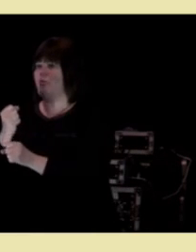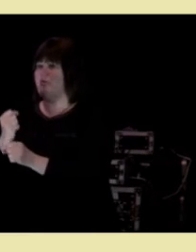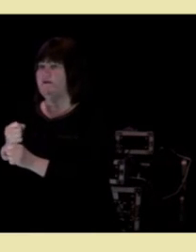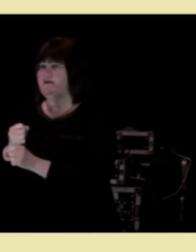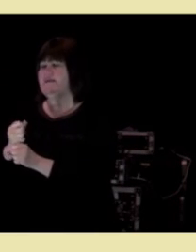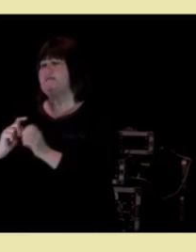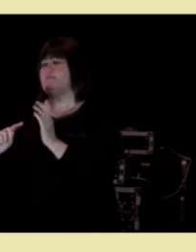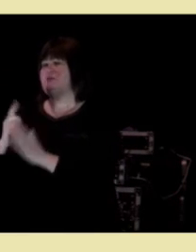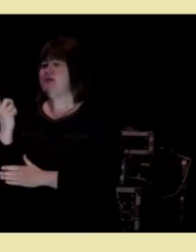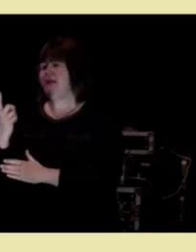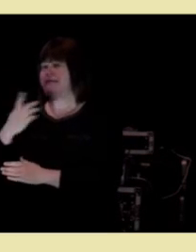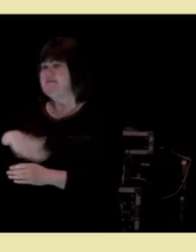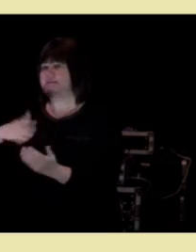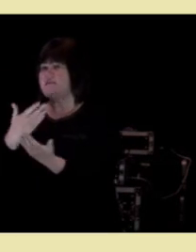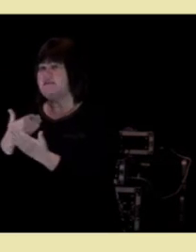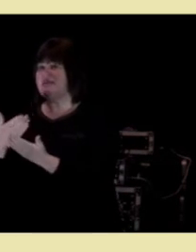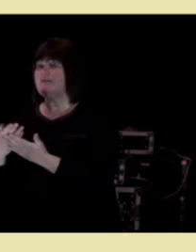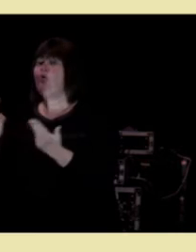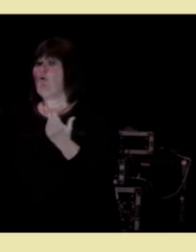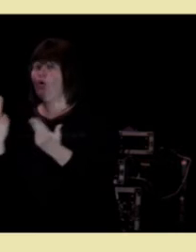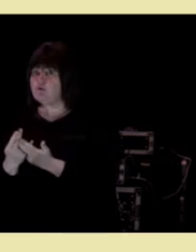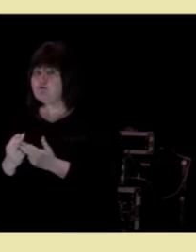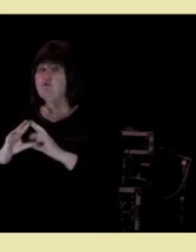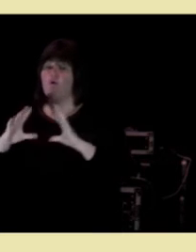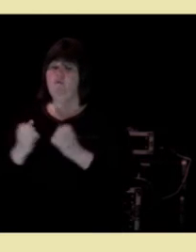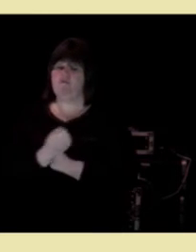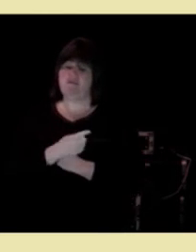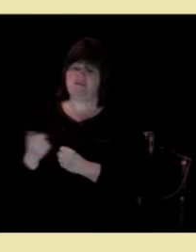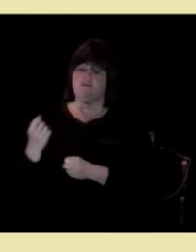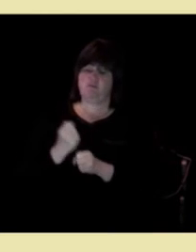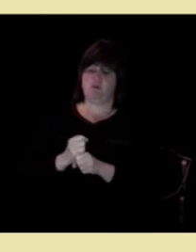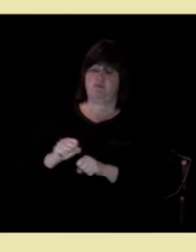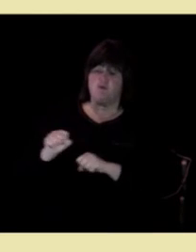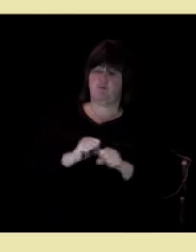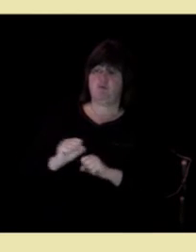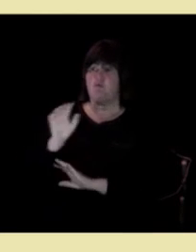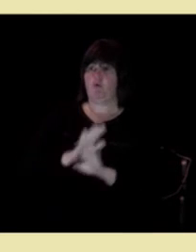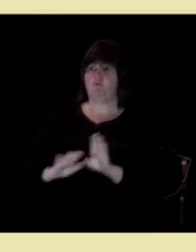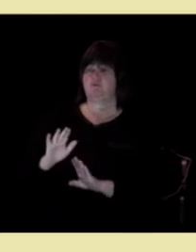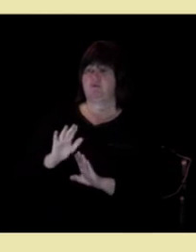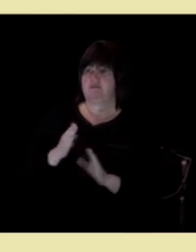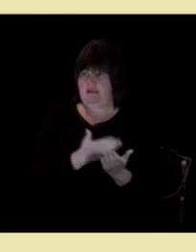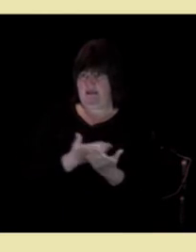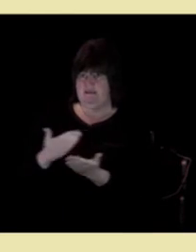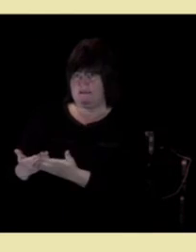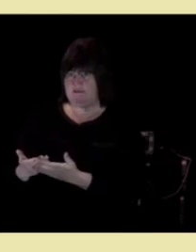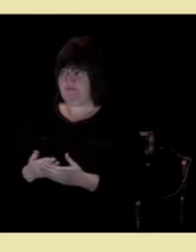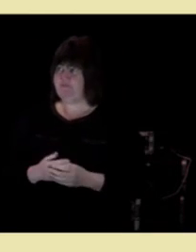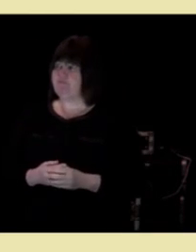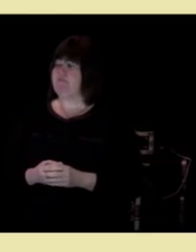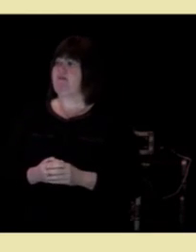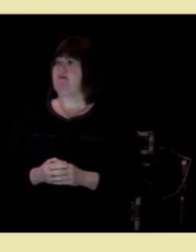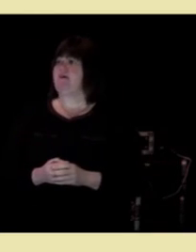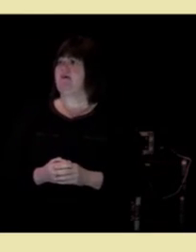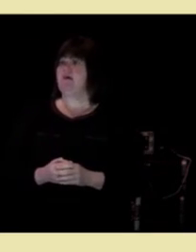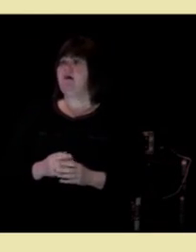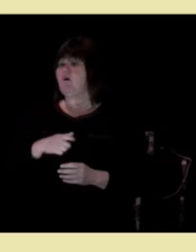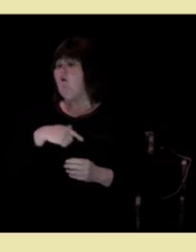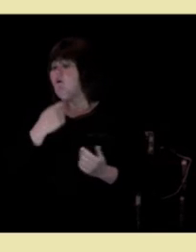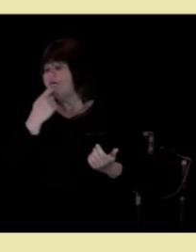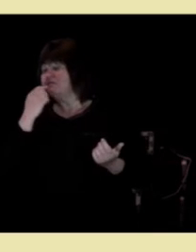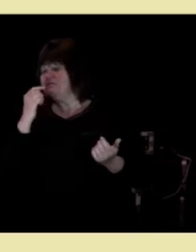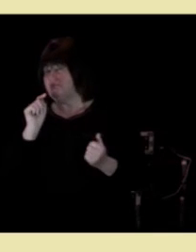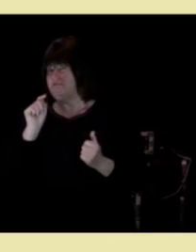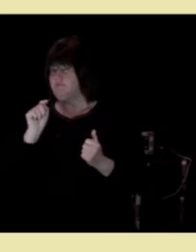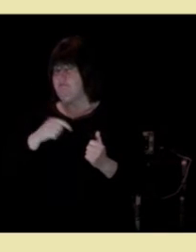til å omfatte de som jobber i kommunale helseomsorgstjenesten. Og la oss da snakke om det aller